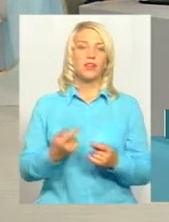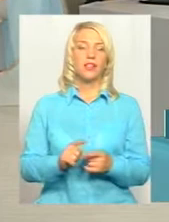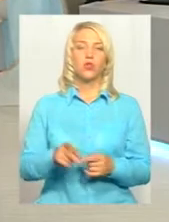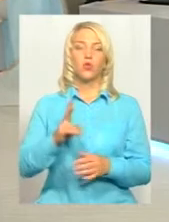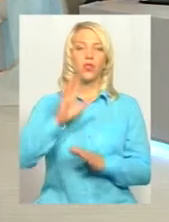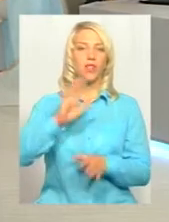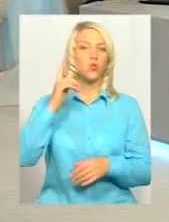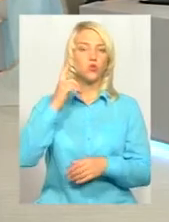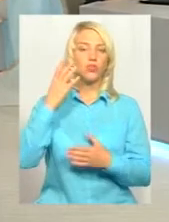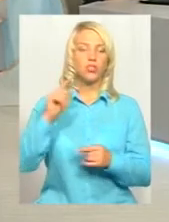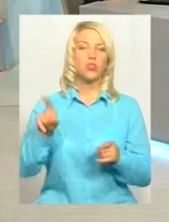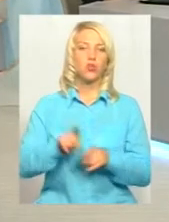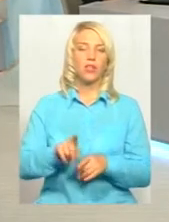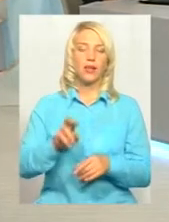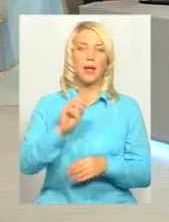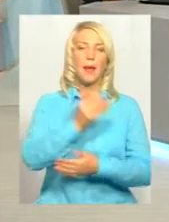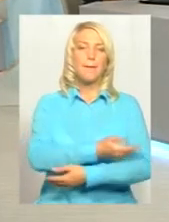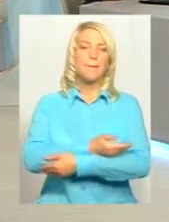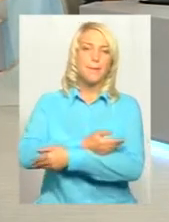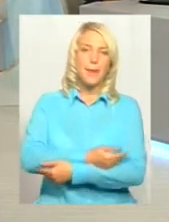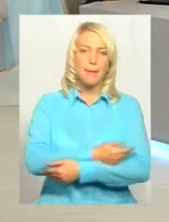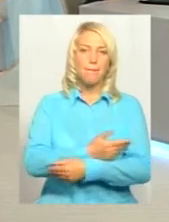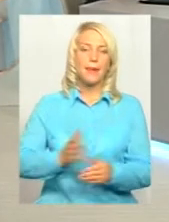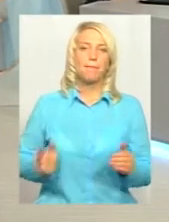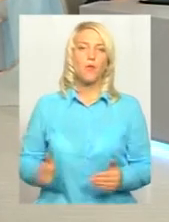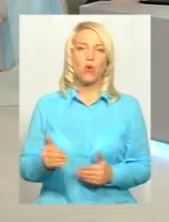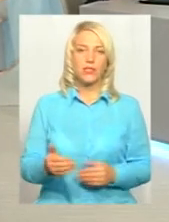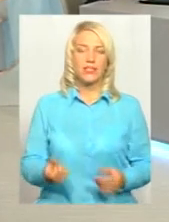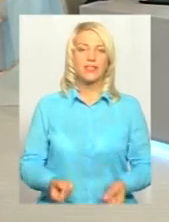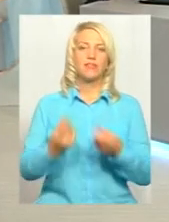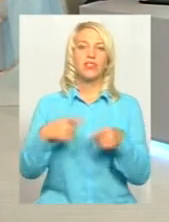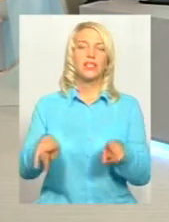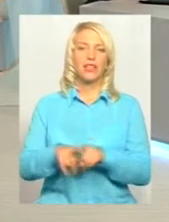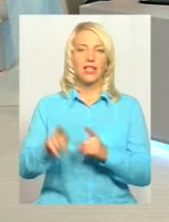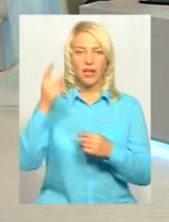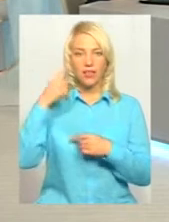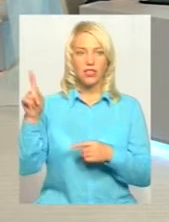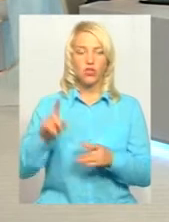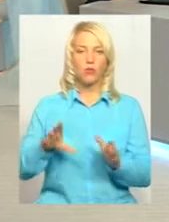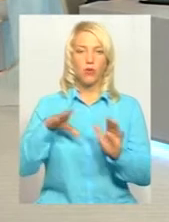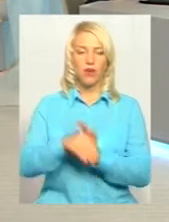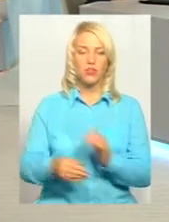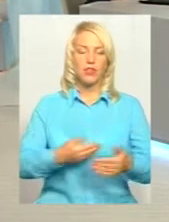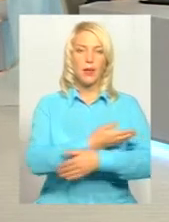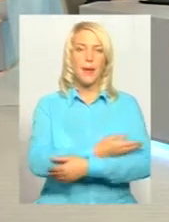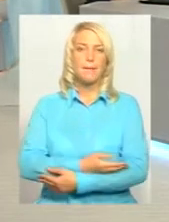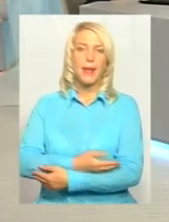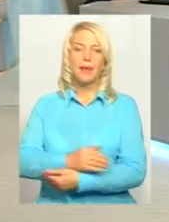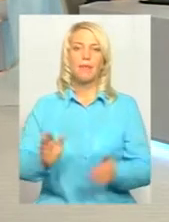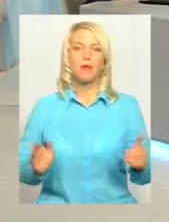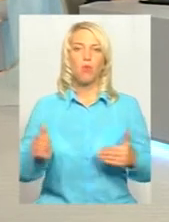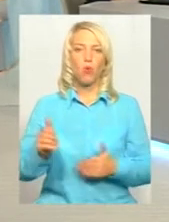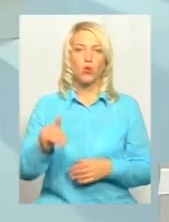таке бебі-бокси, що вони собою представляють і звідки пішла ця ідея запроваджувати бебі-бокси в Україні? Перш за все хочу